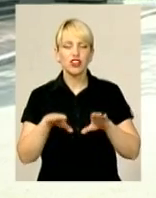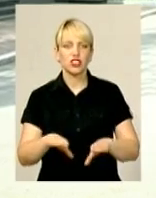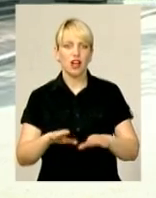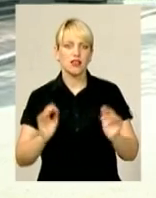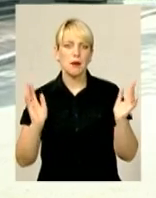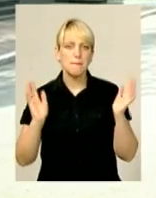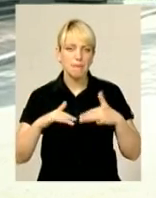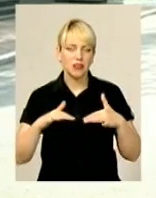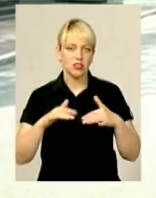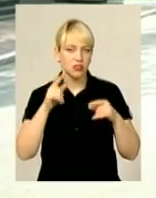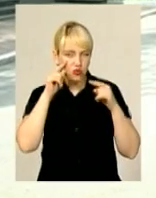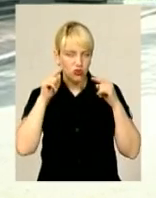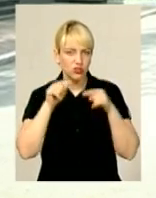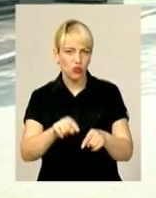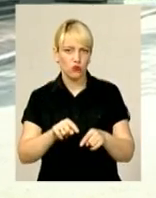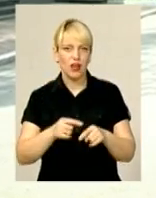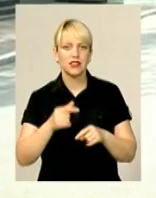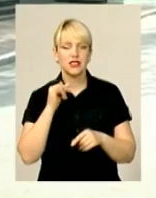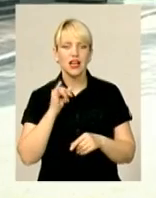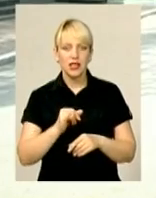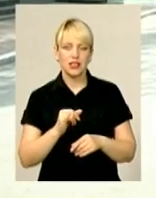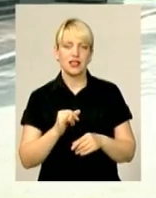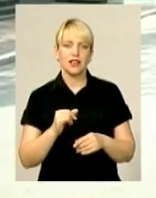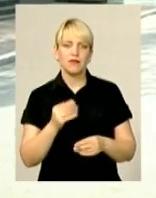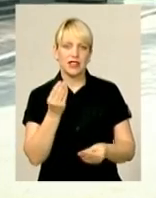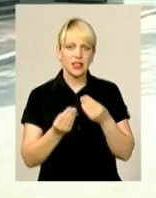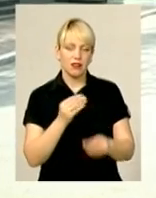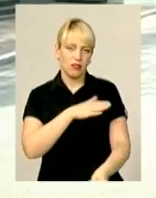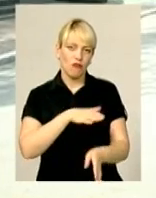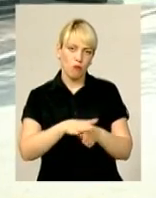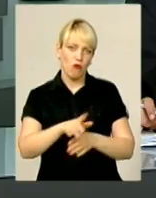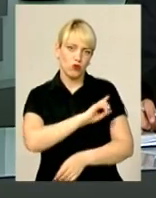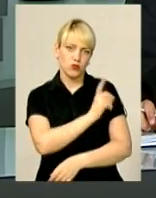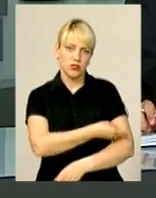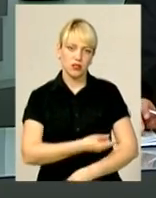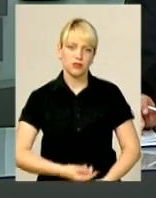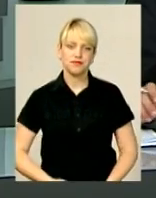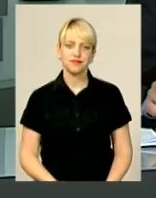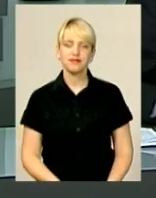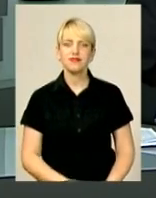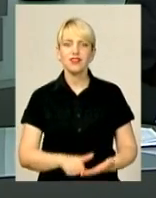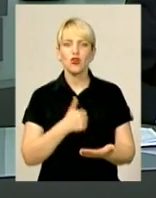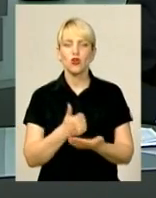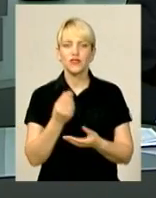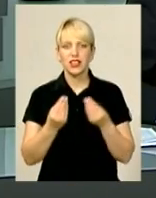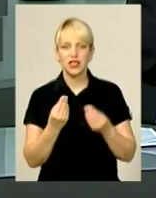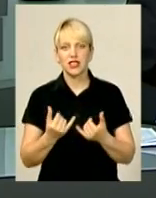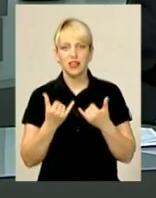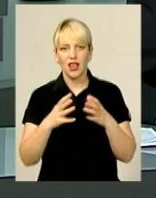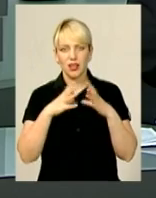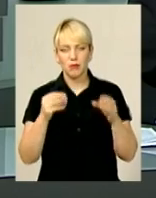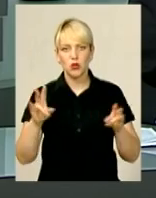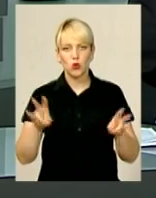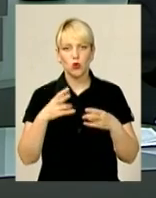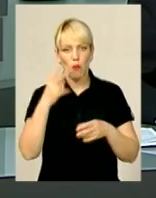сконцентруватися і відіграти на повну силу. Головні ігри для регбійного клубу